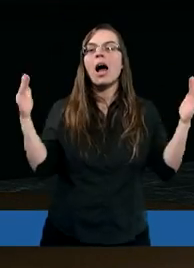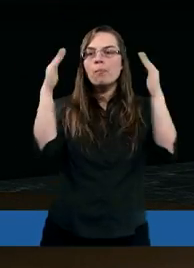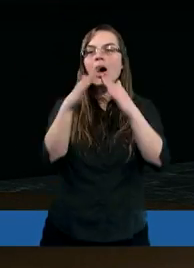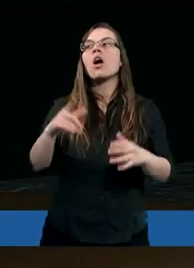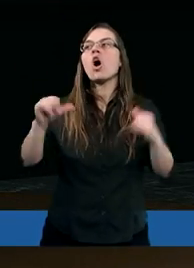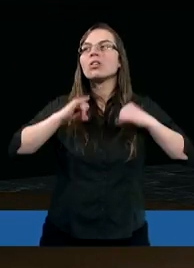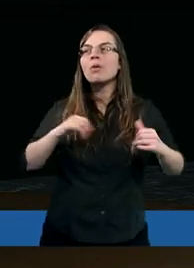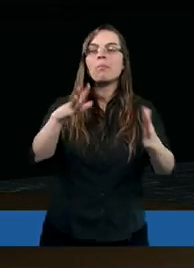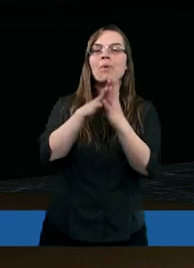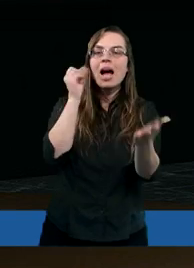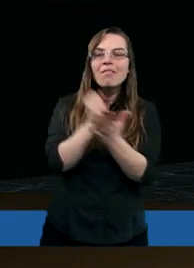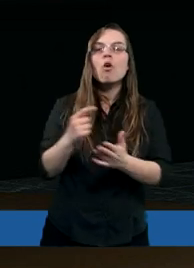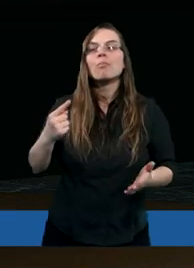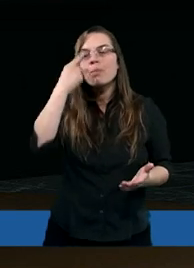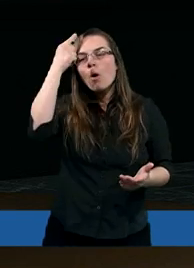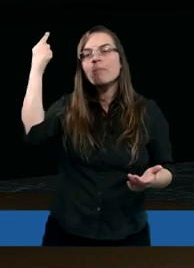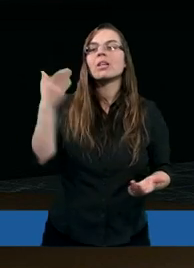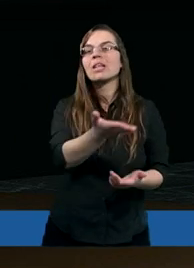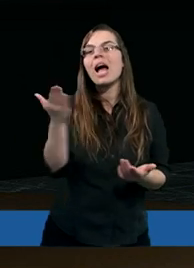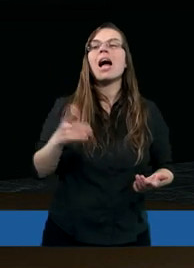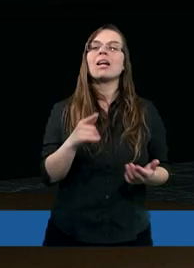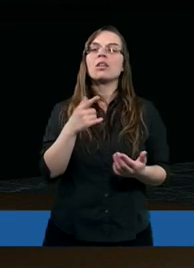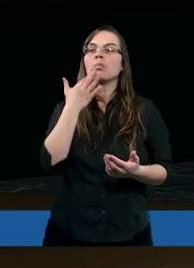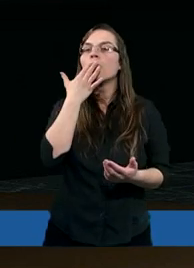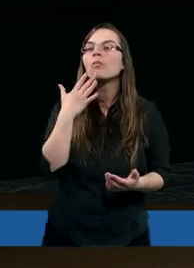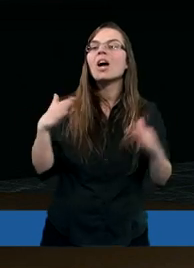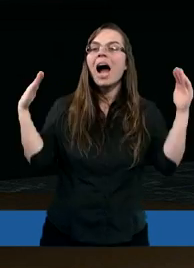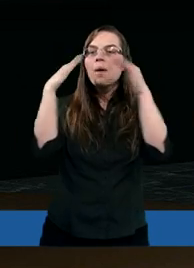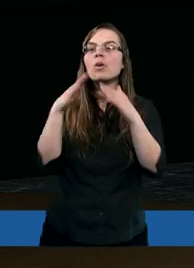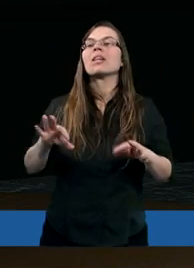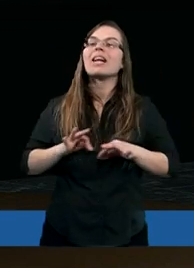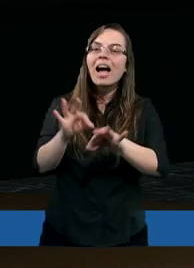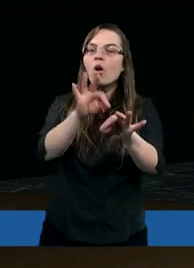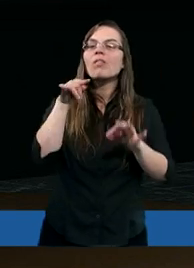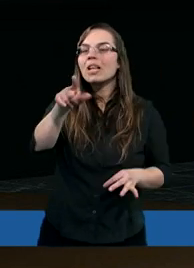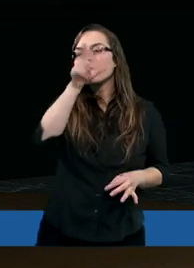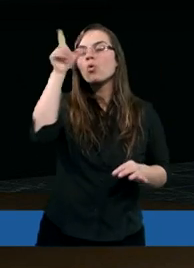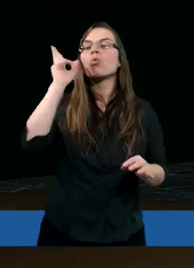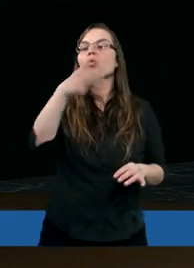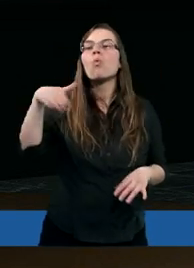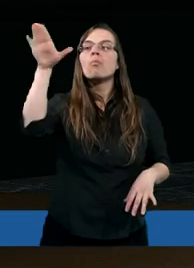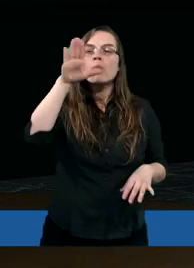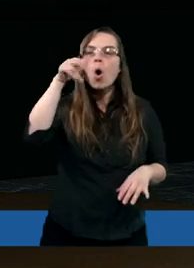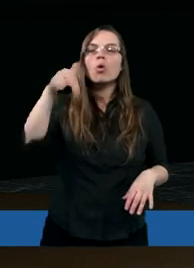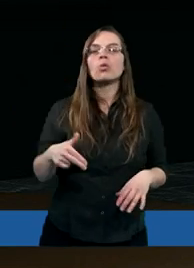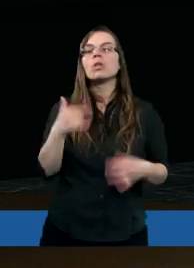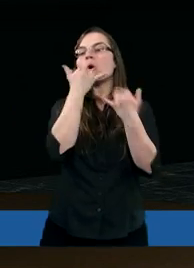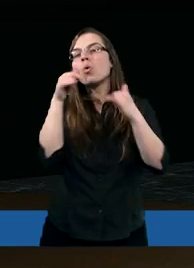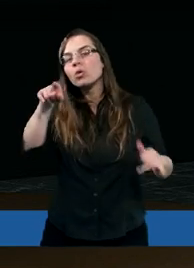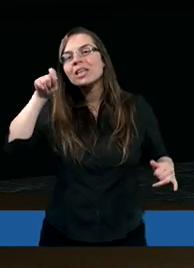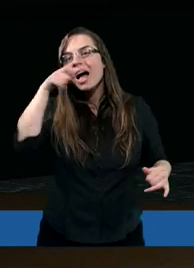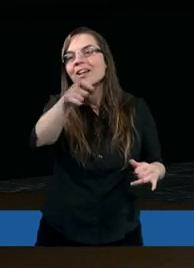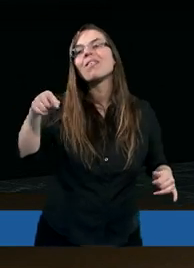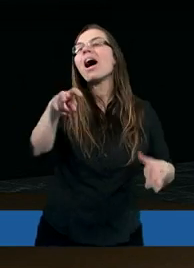odczytywali prawo, przypominali. Kapłani jakby kierowali ten lud ku Bogu. Teraz byśmy to